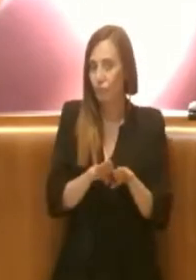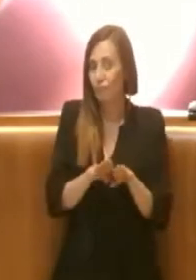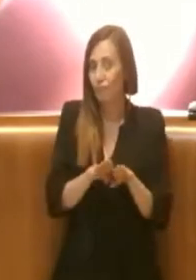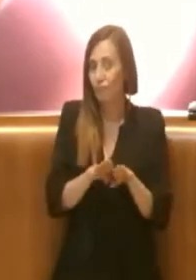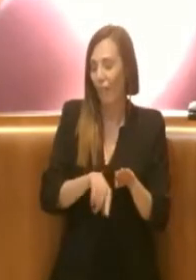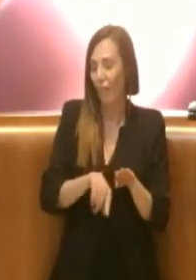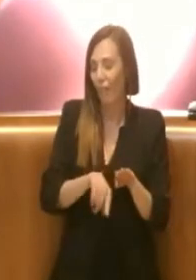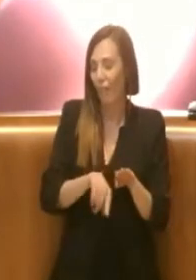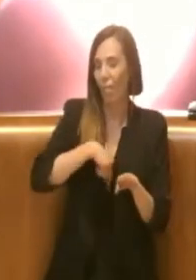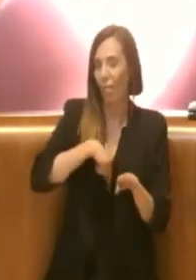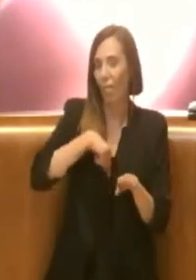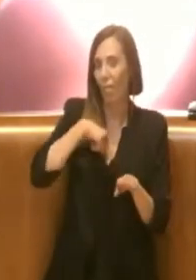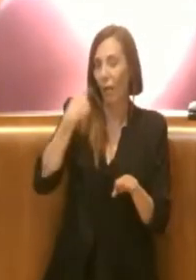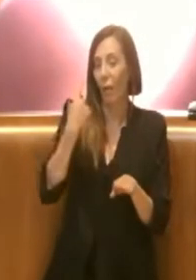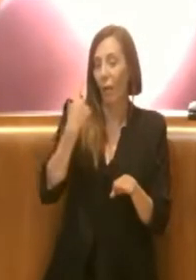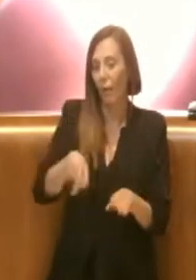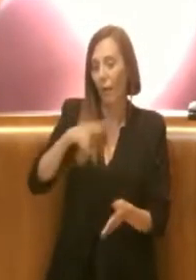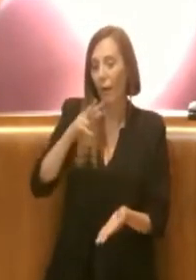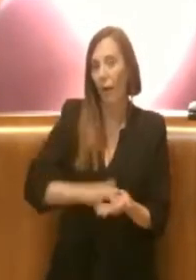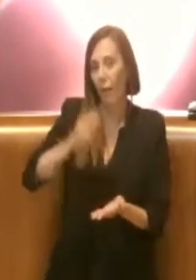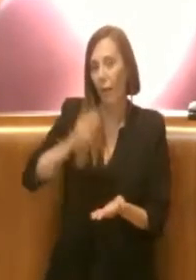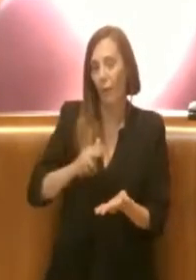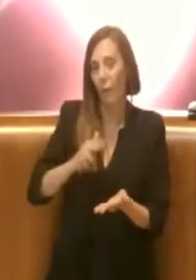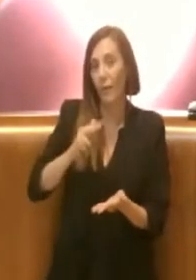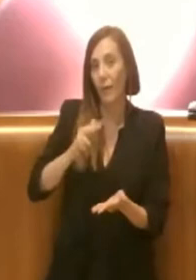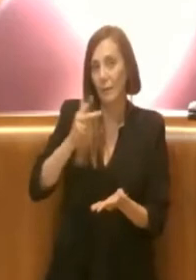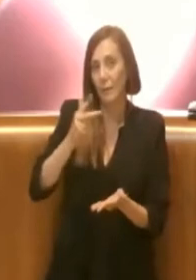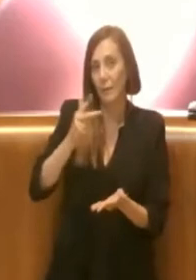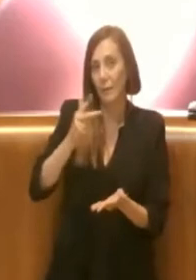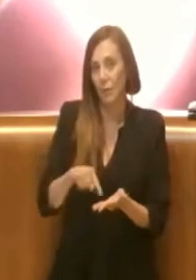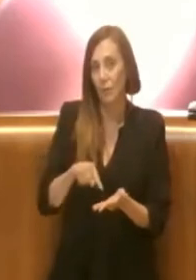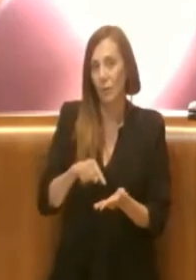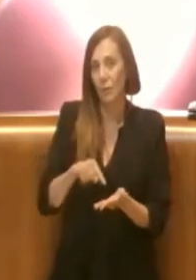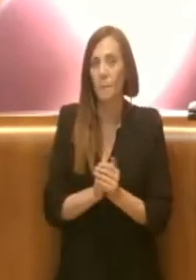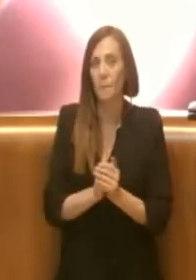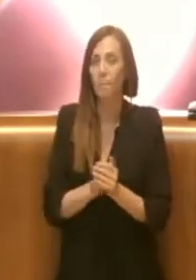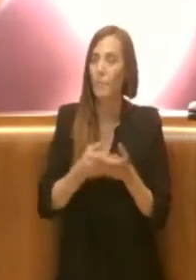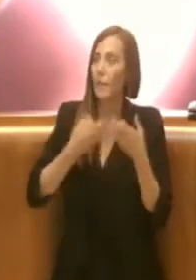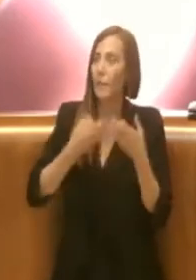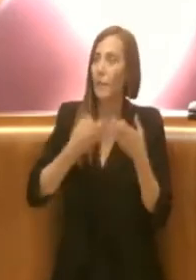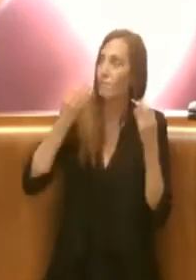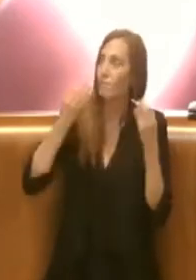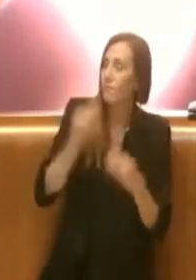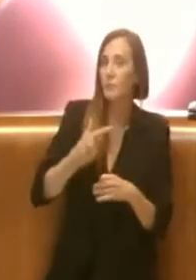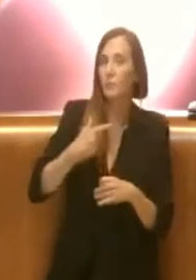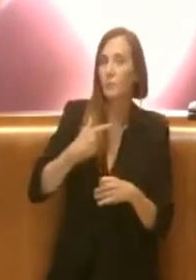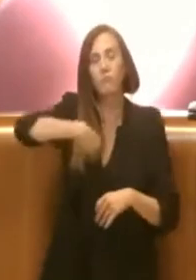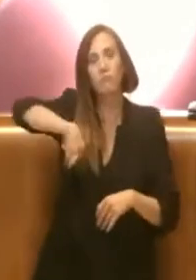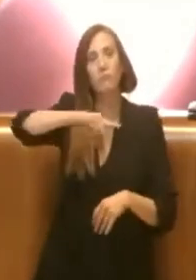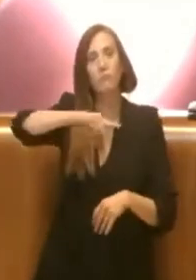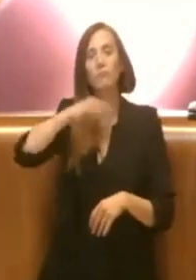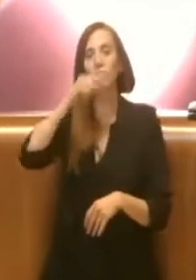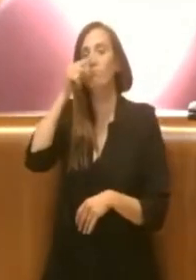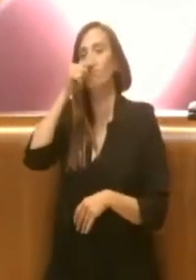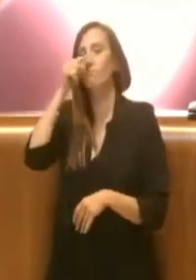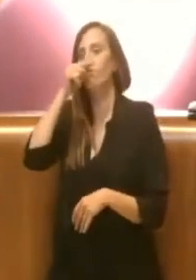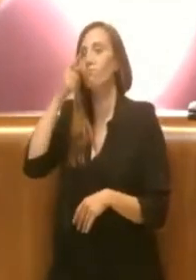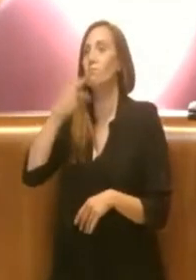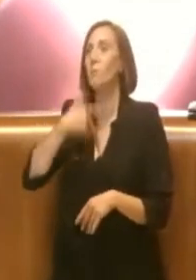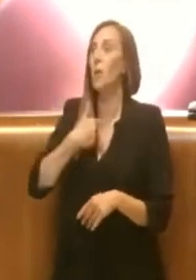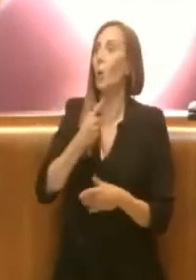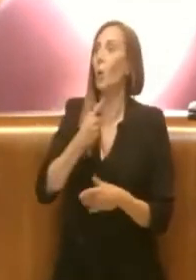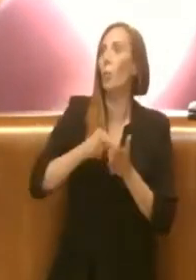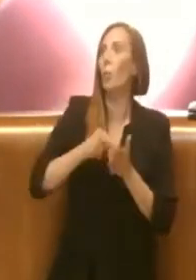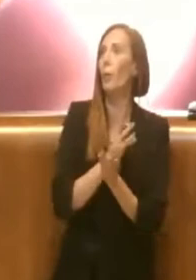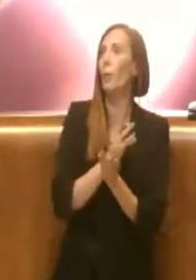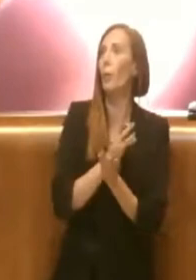lenta per l'approvazione, non abbiamo sicuramente la pretesa di risolvere tutti i problemi